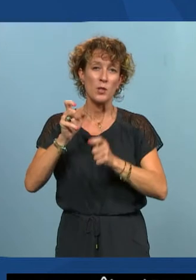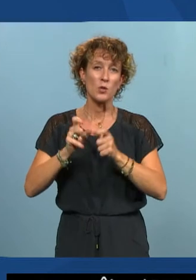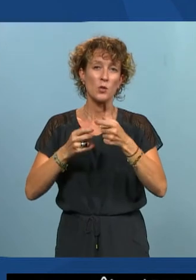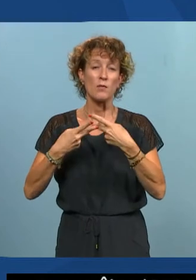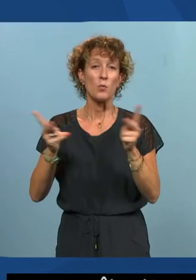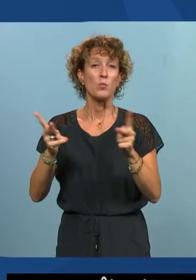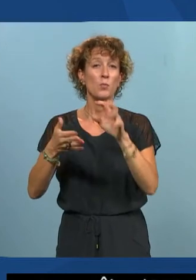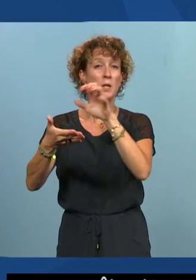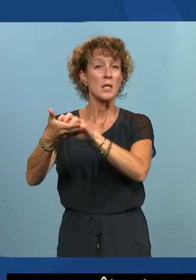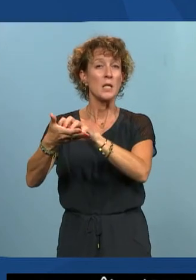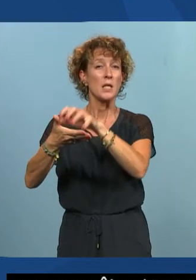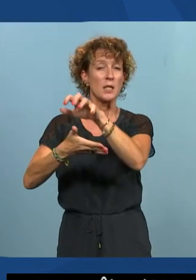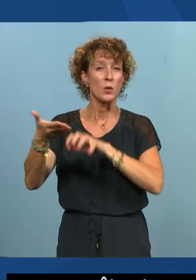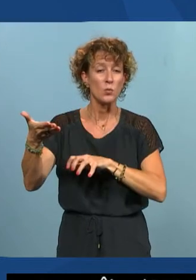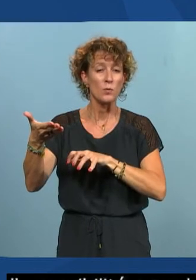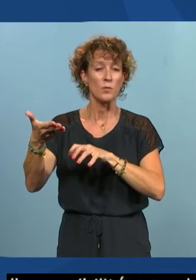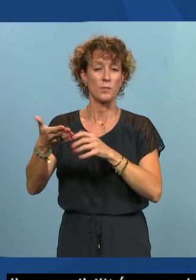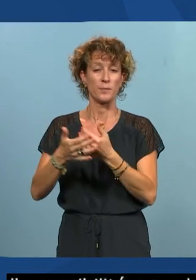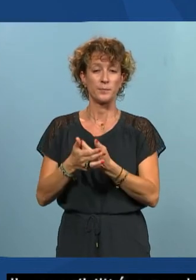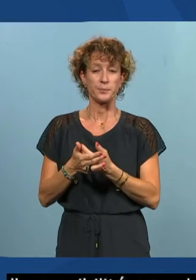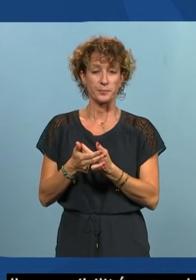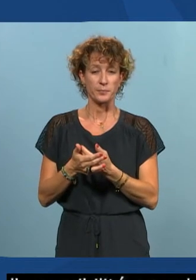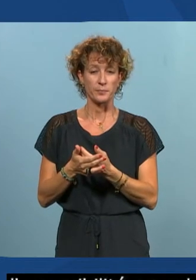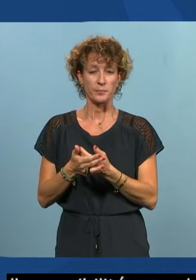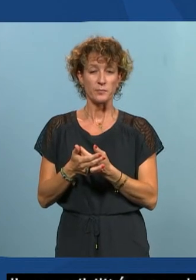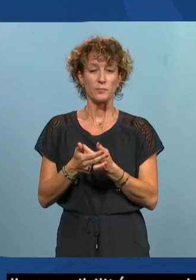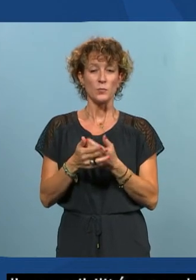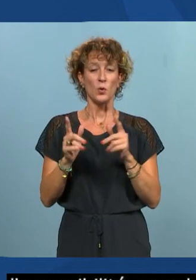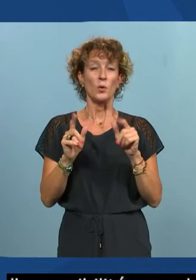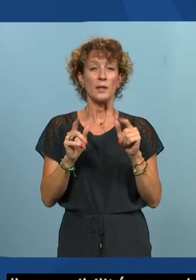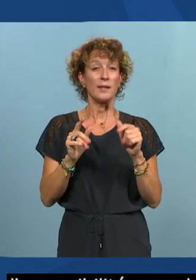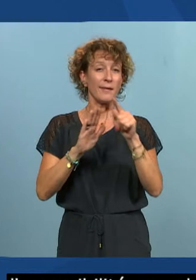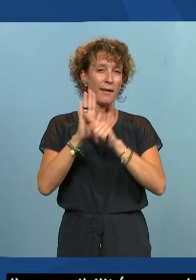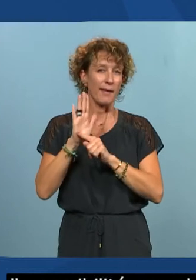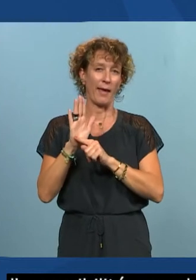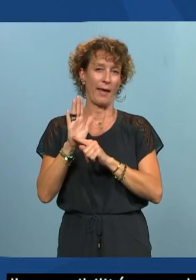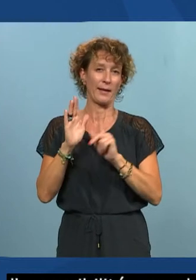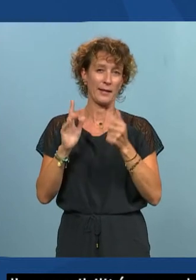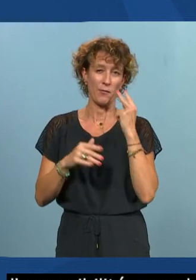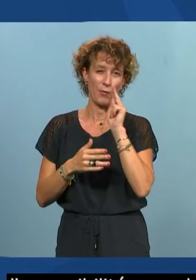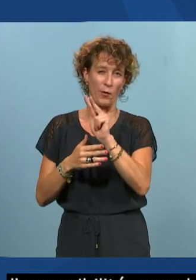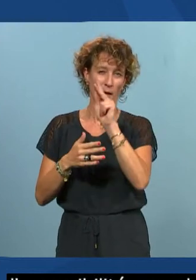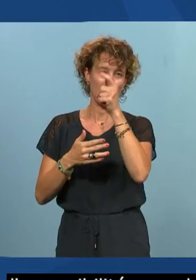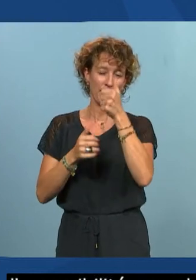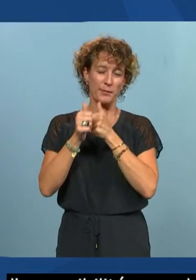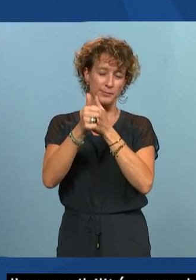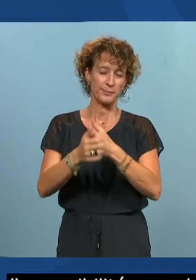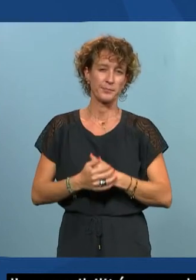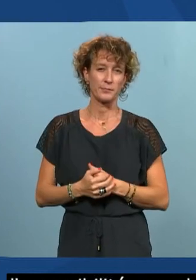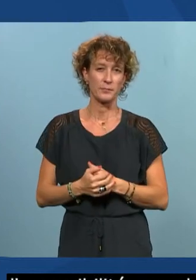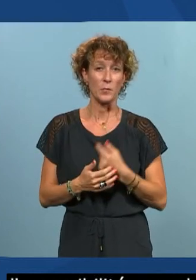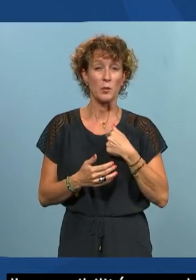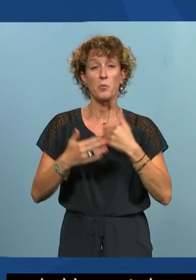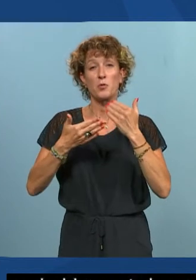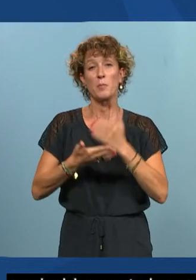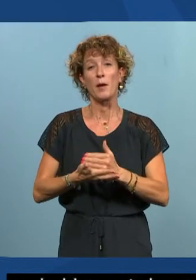des règles à votre échelle pour prendre en compte l'accessibilité il faut et donc du coup je m'arrêterai sur cette partie-là sur l'introduction sur